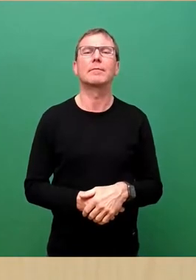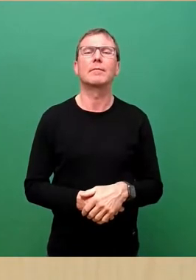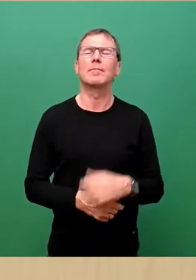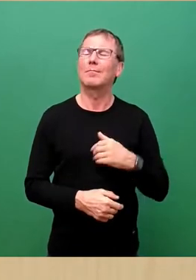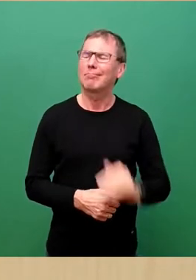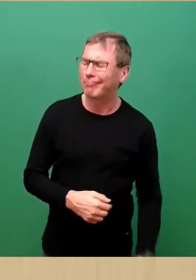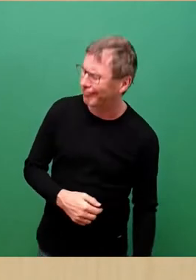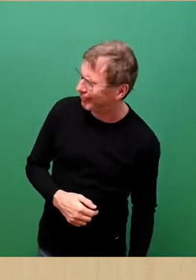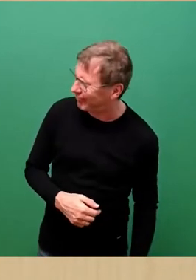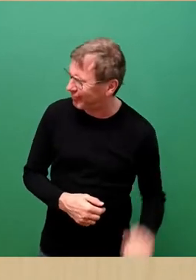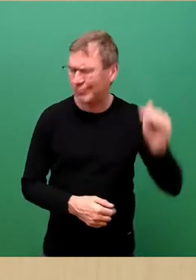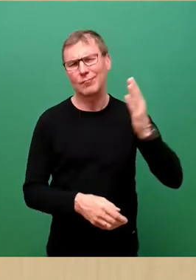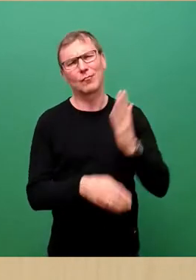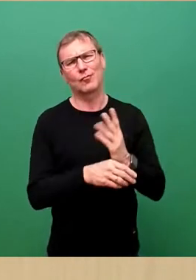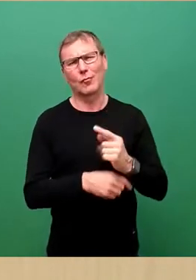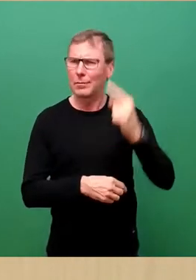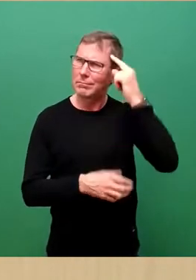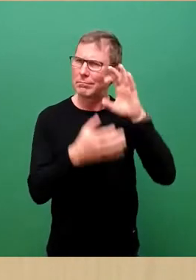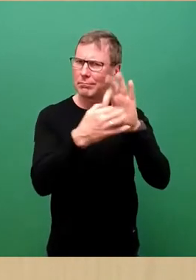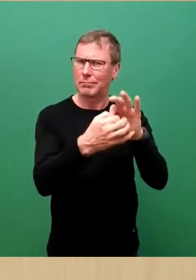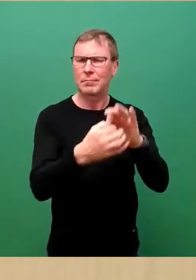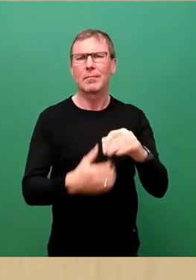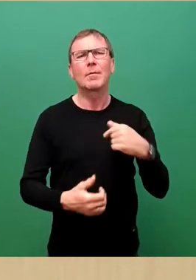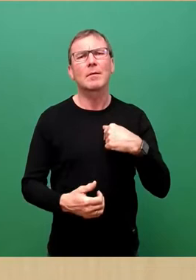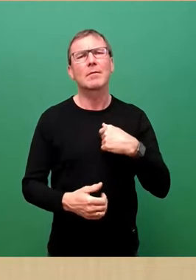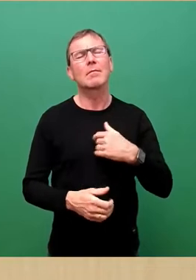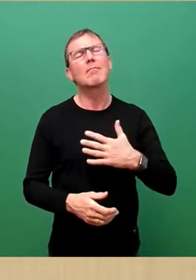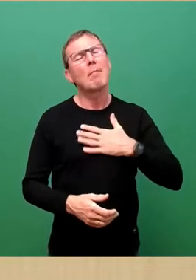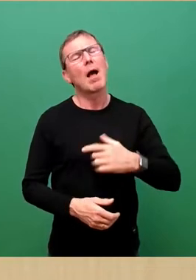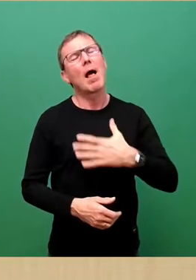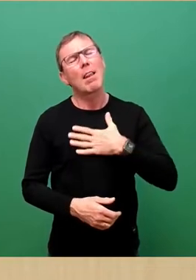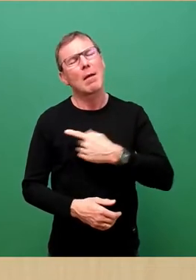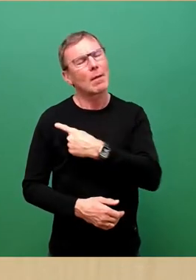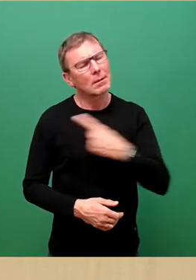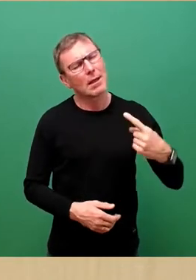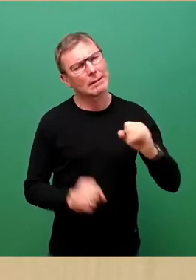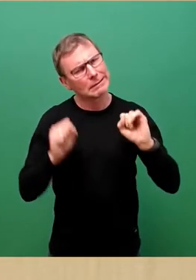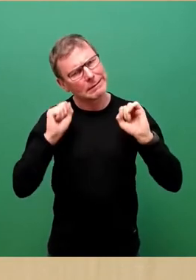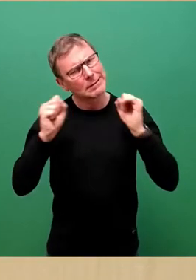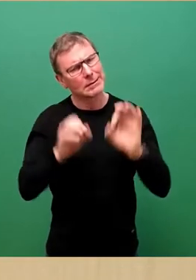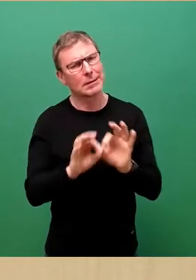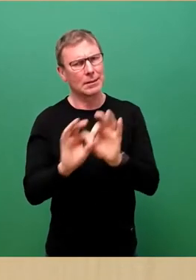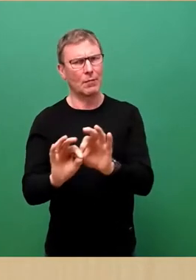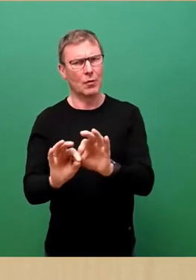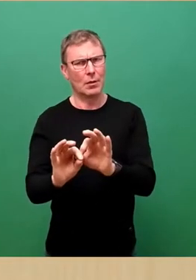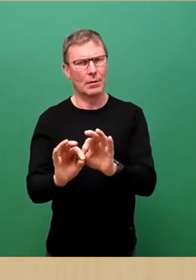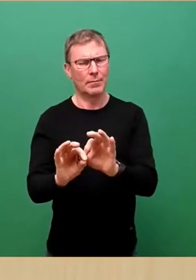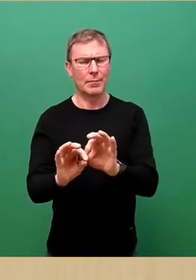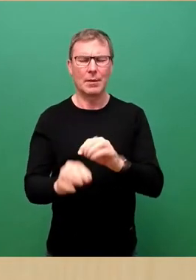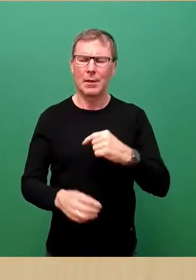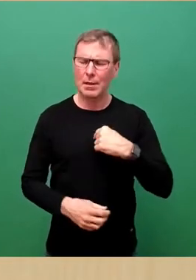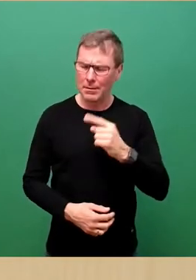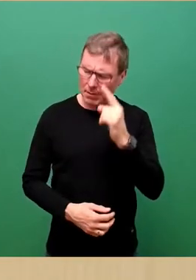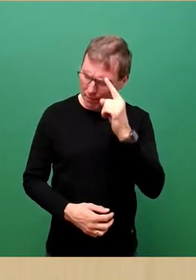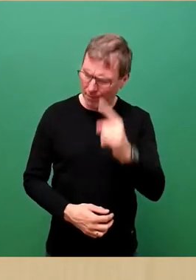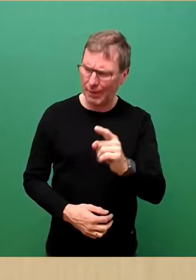an und ich möchte mich zeitlebens dafür einsetzen, weil ich überzeugt davon bin,